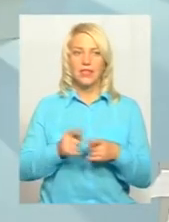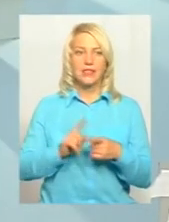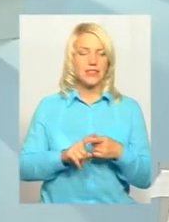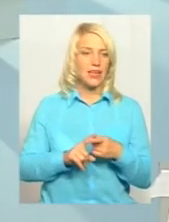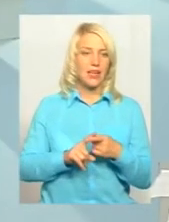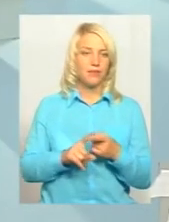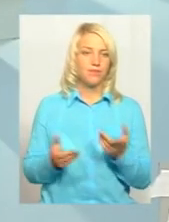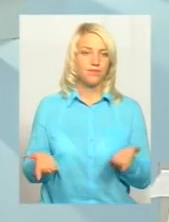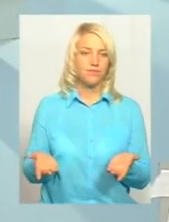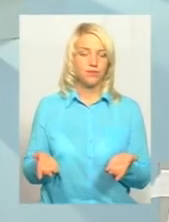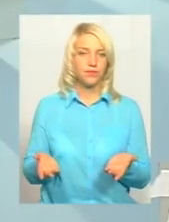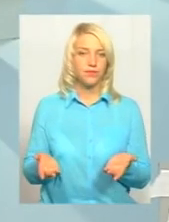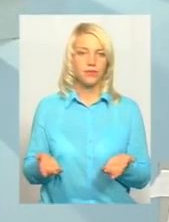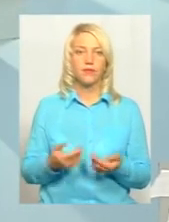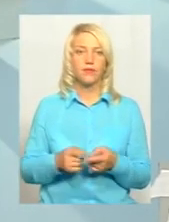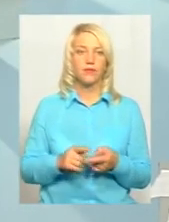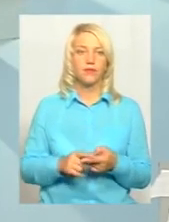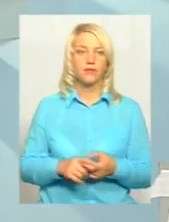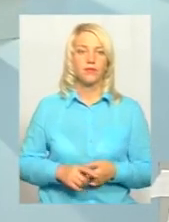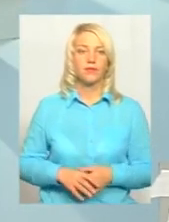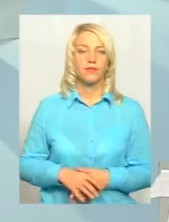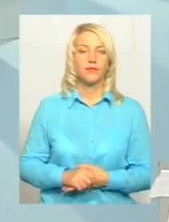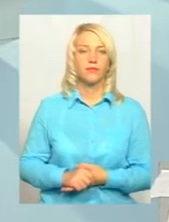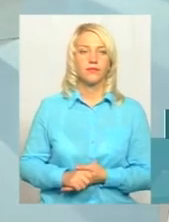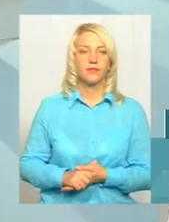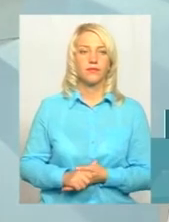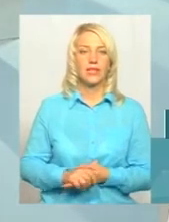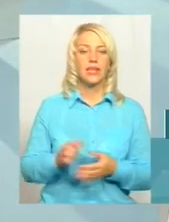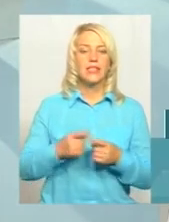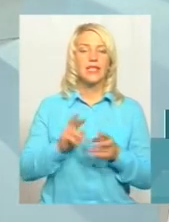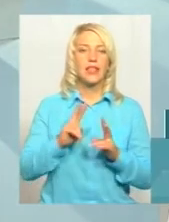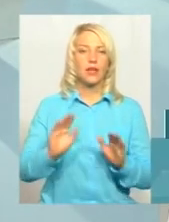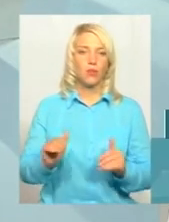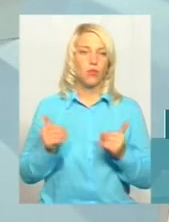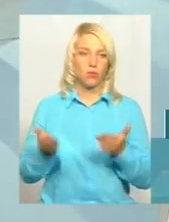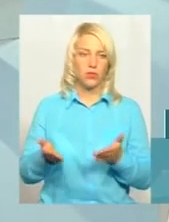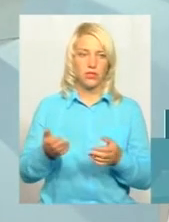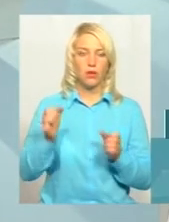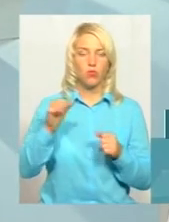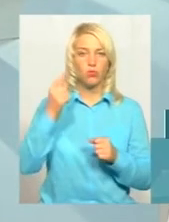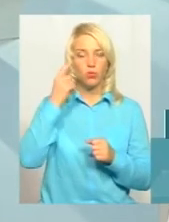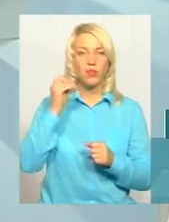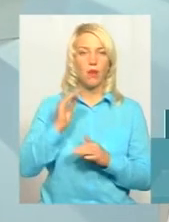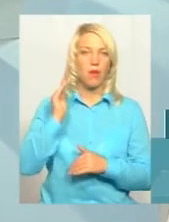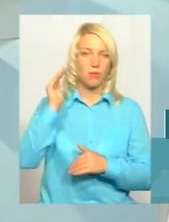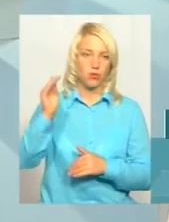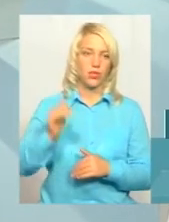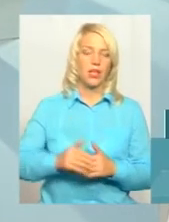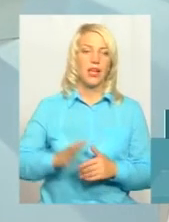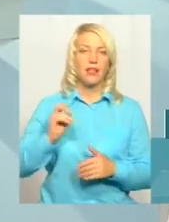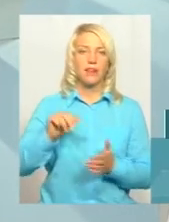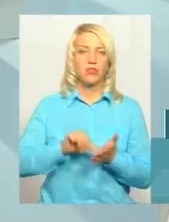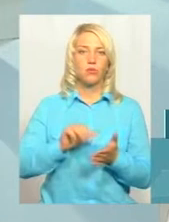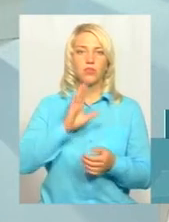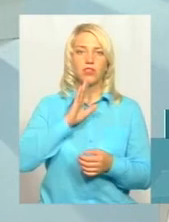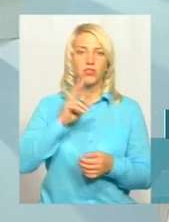у вигляді пропозицій. Можна думати, як воно має бути. Як виступала з Канади,